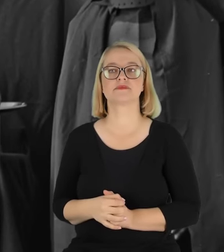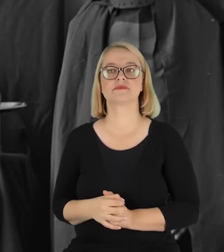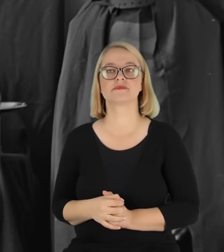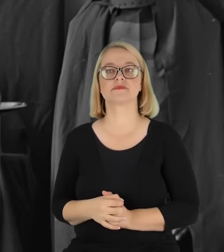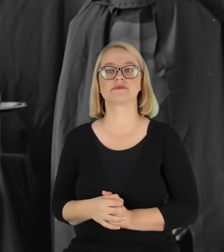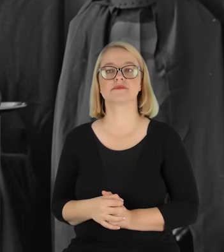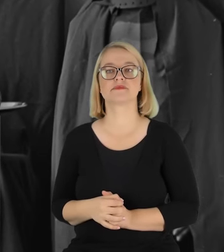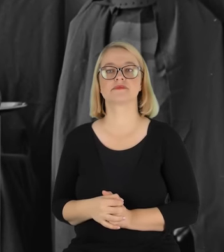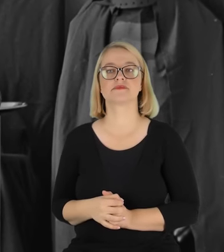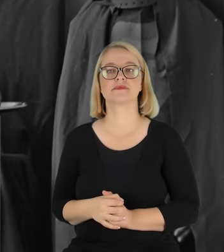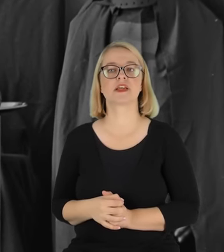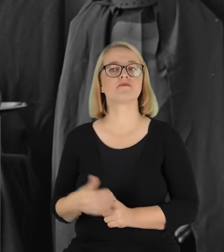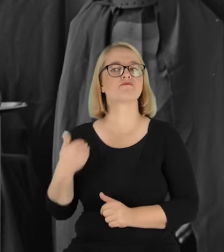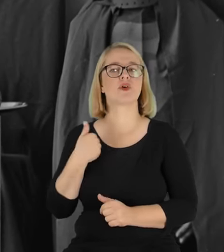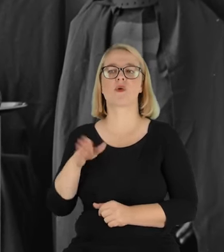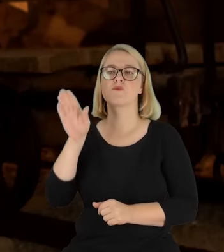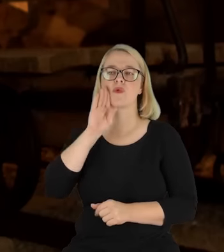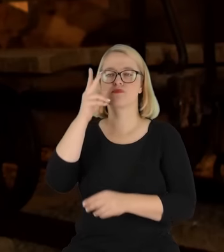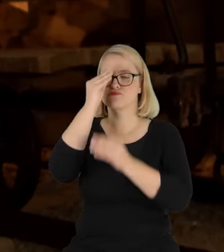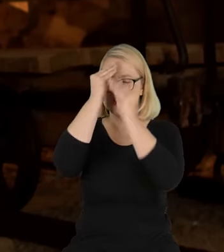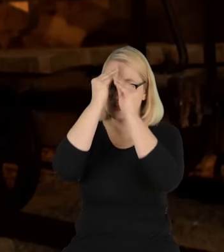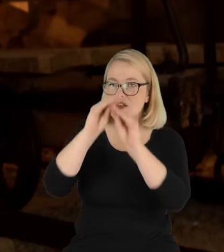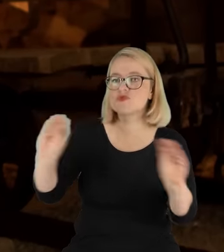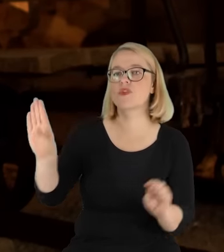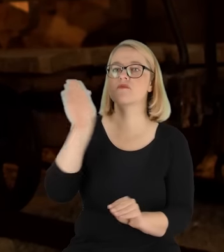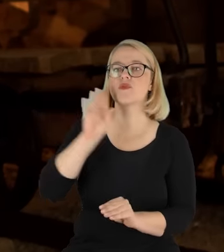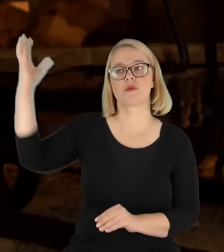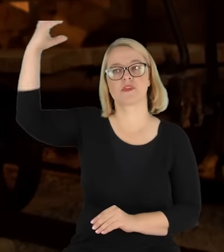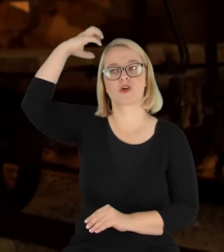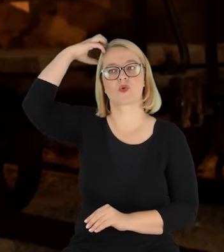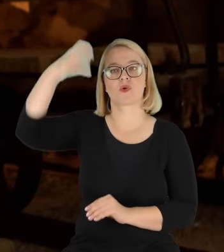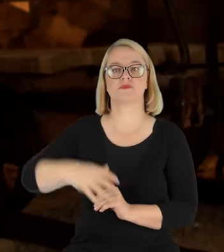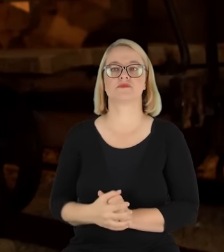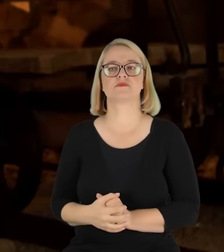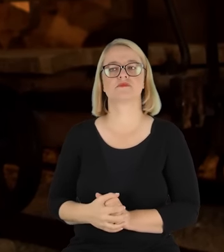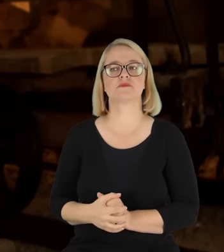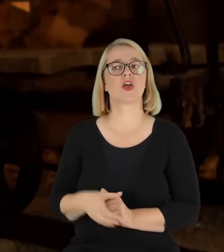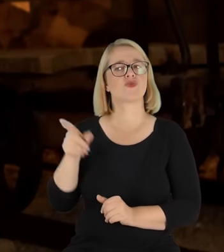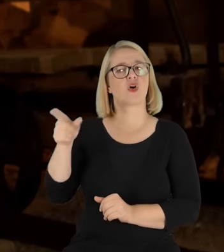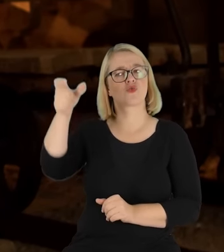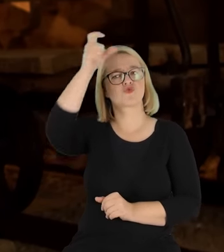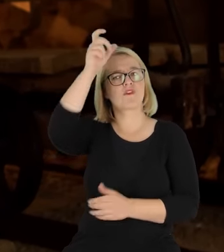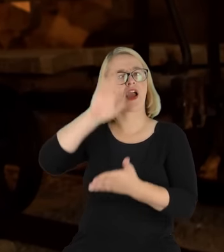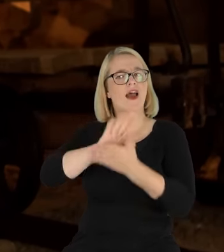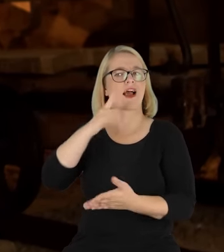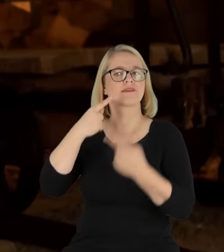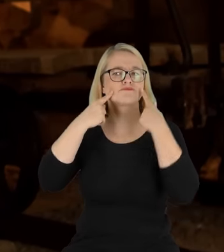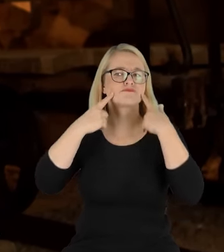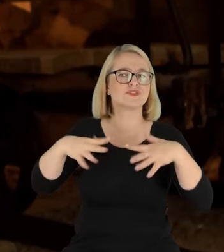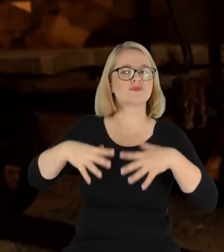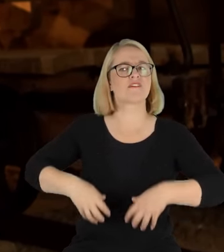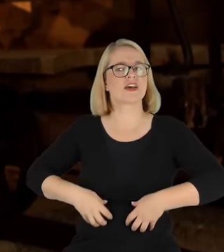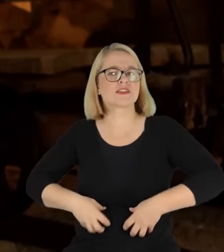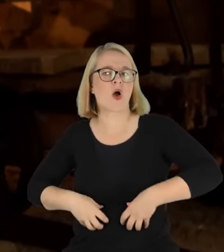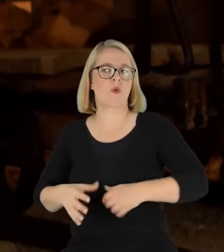ukoronowali go. Czcili go jak króla praktycznie. To był człowiek niesamowicie